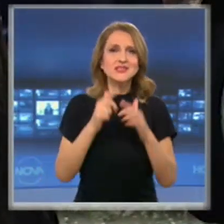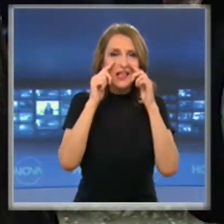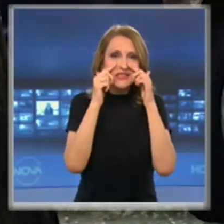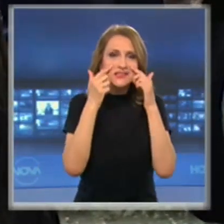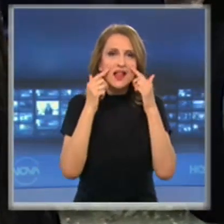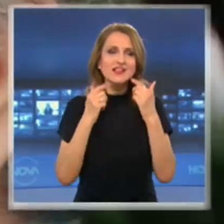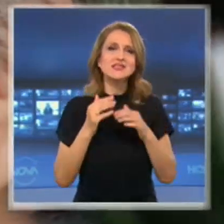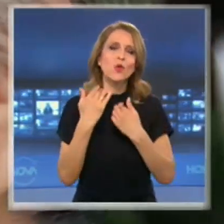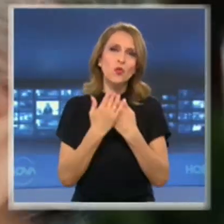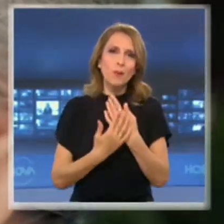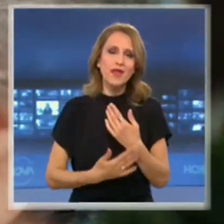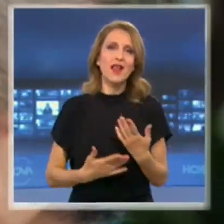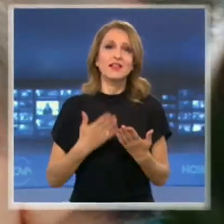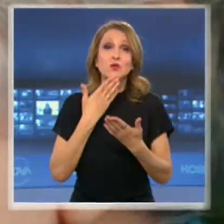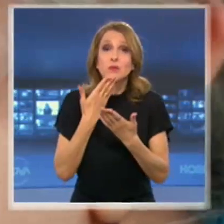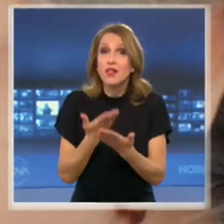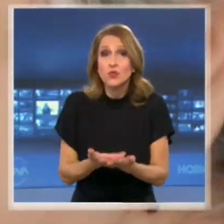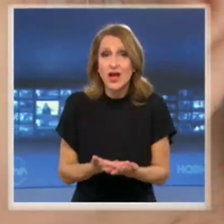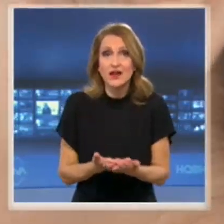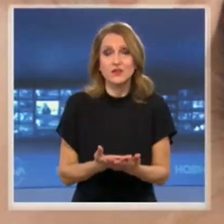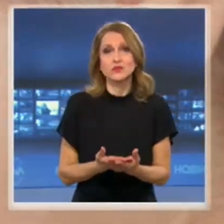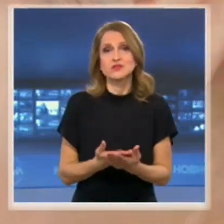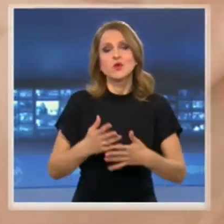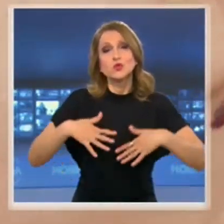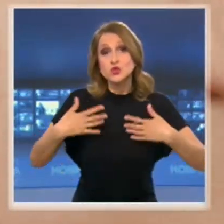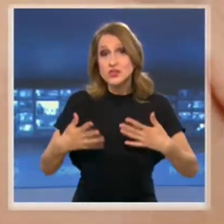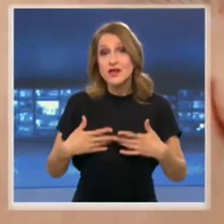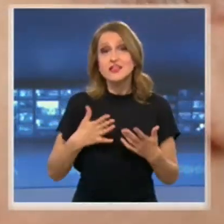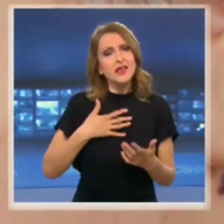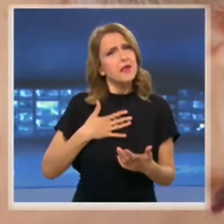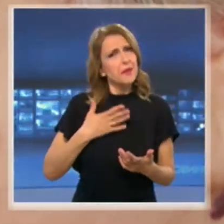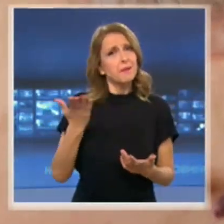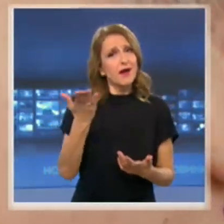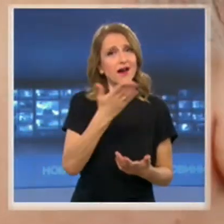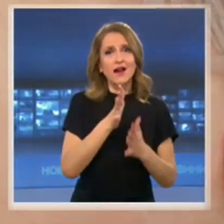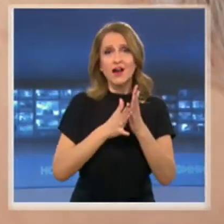умиление, от благодарност, от щастие, че има хора.